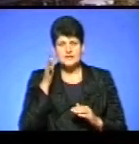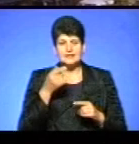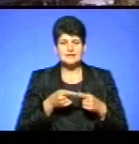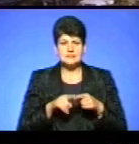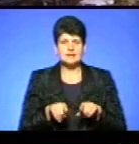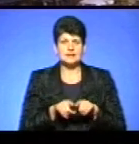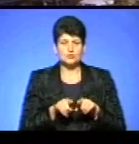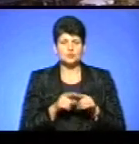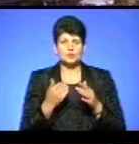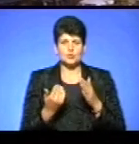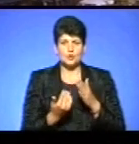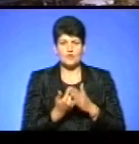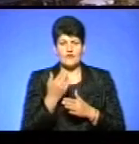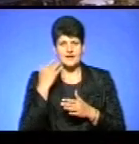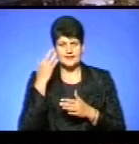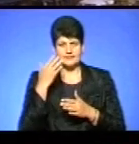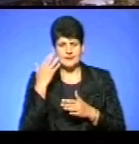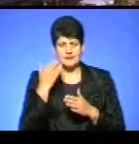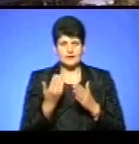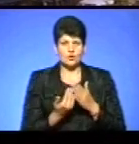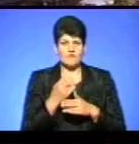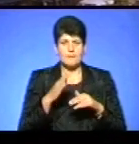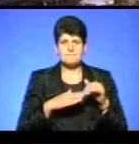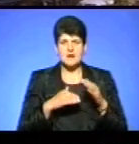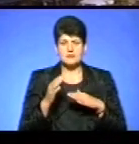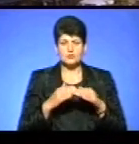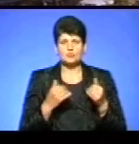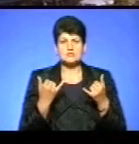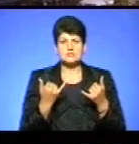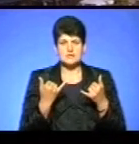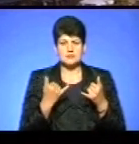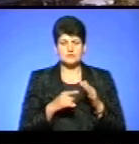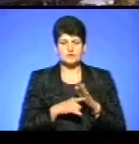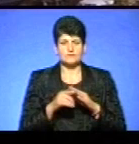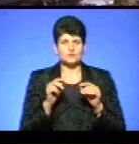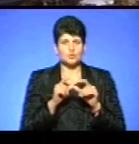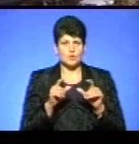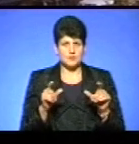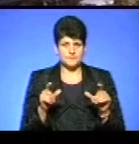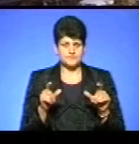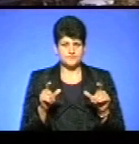теж нова така ідея, нова практика, яку ми зараз впроваджуємо в школах.